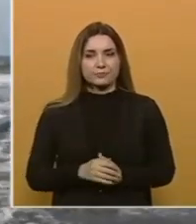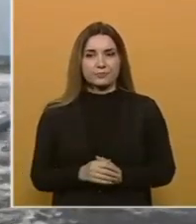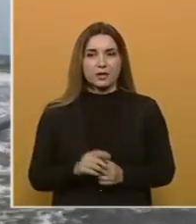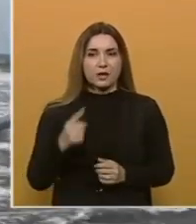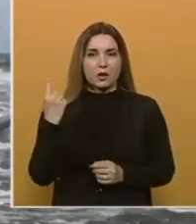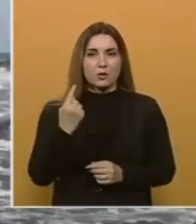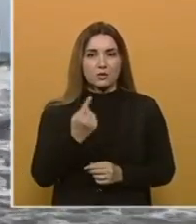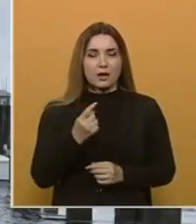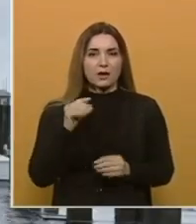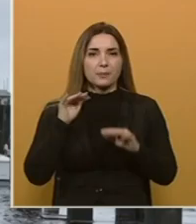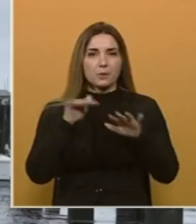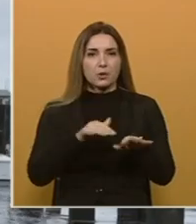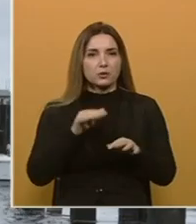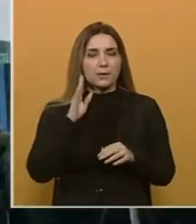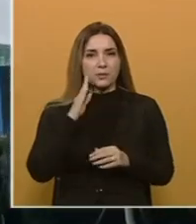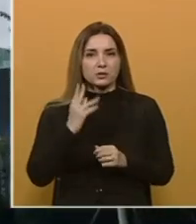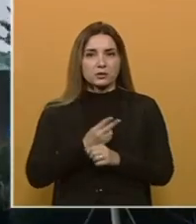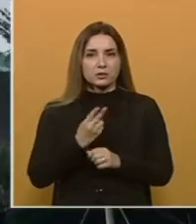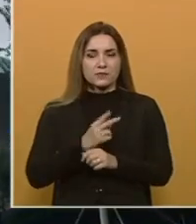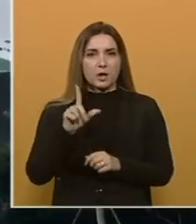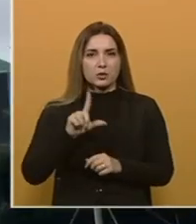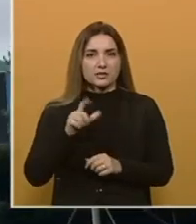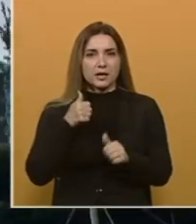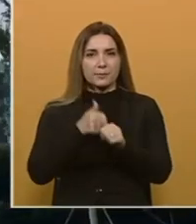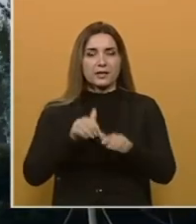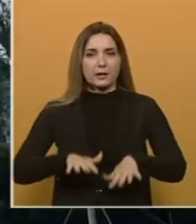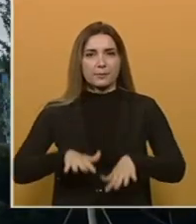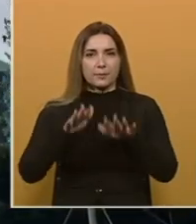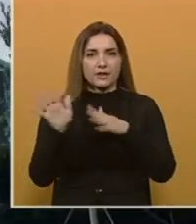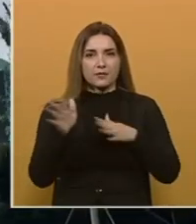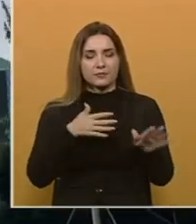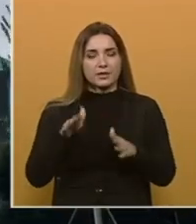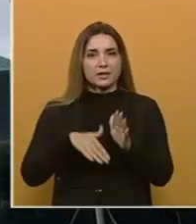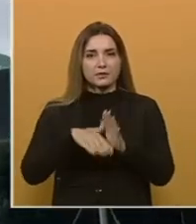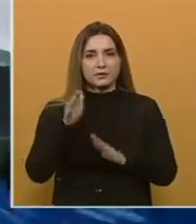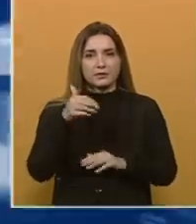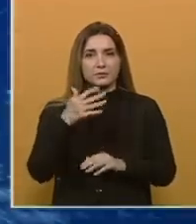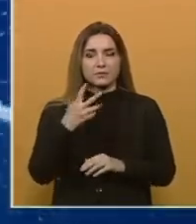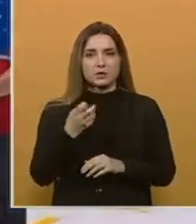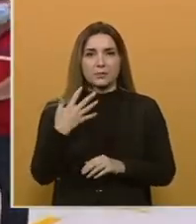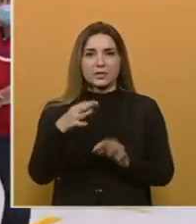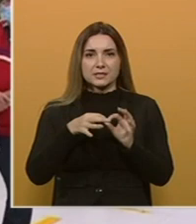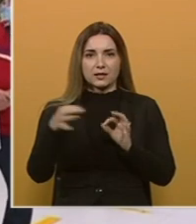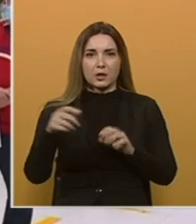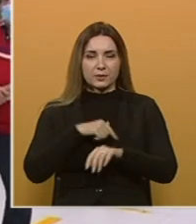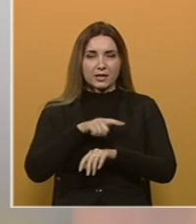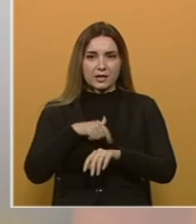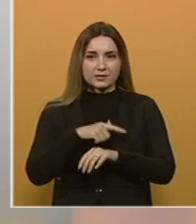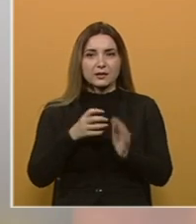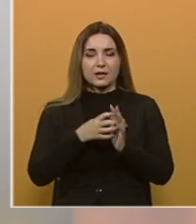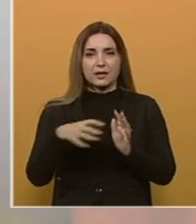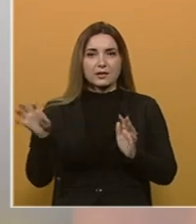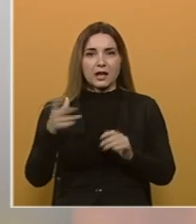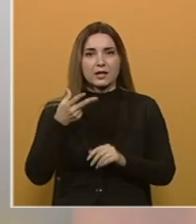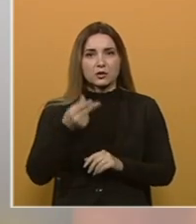Uraganajda pogodi u američku državu Luizijanu, prate ga poplave i vjetar brzine veće od 250 km na sat. I dalje